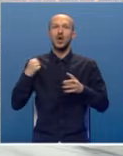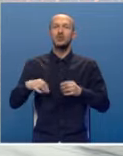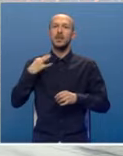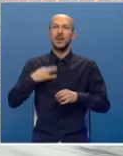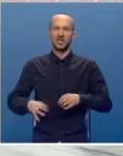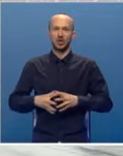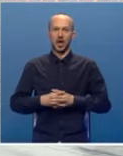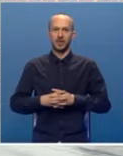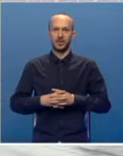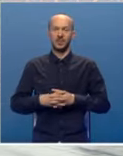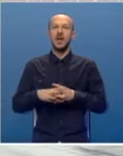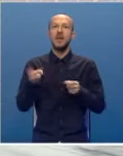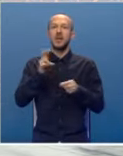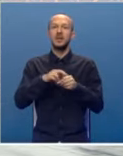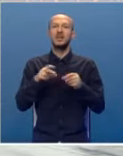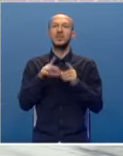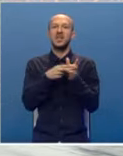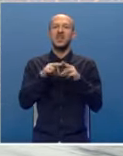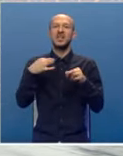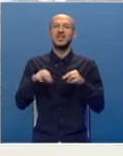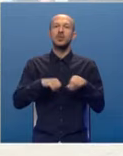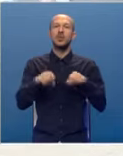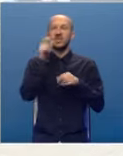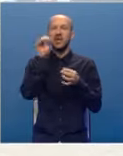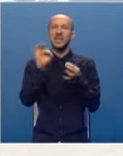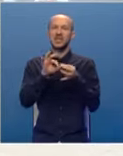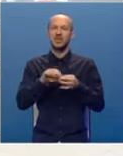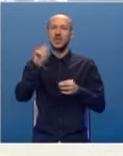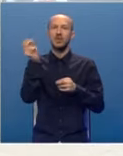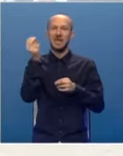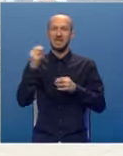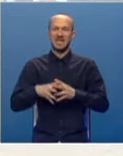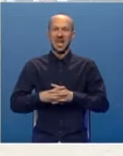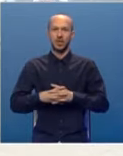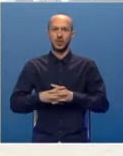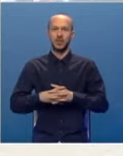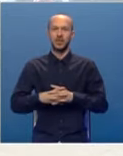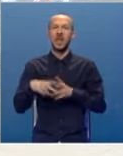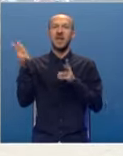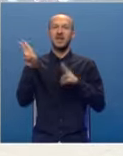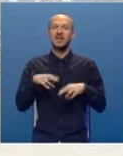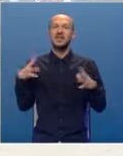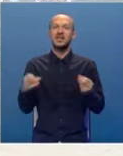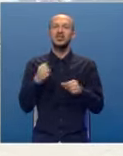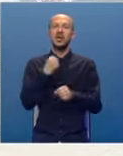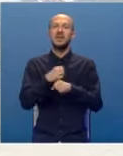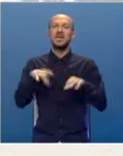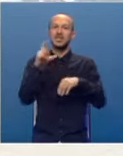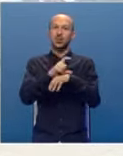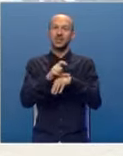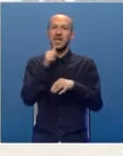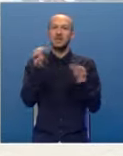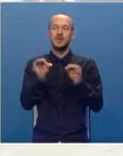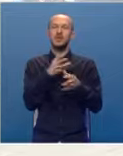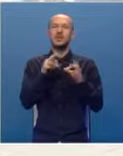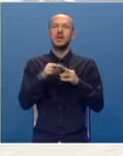predsediče, pripadnici USAR-e, jedinice Republike uprave, civilne zaštite Republike Srpske, vratili se spaslačke misije iz Turske i